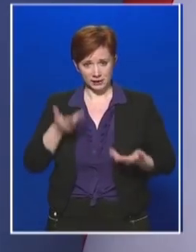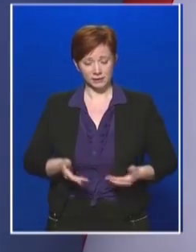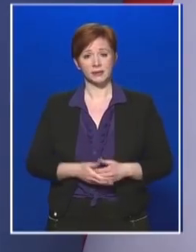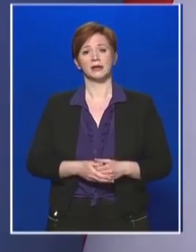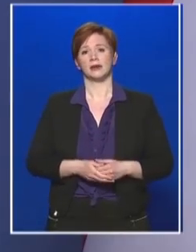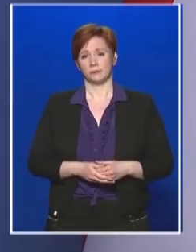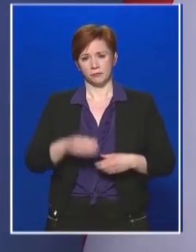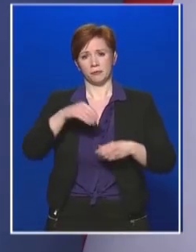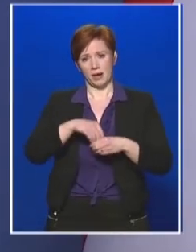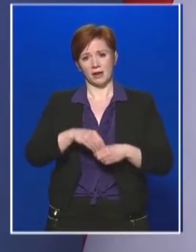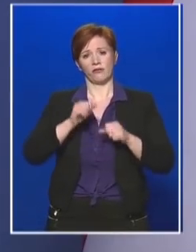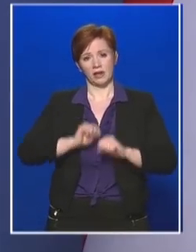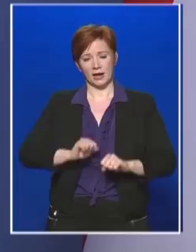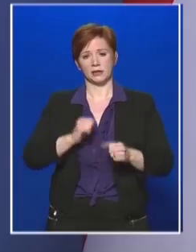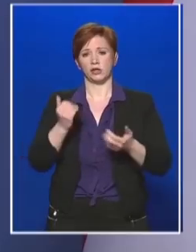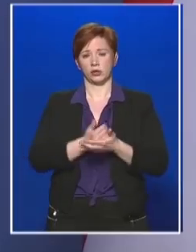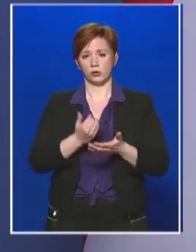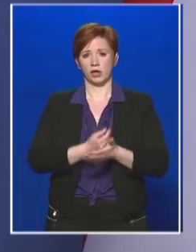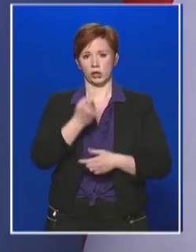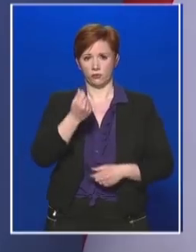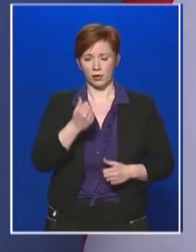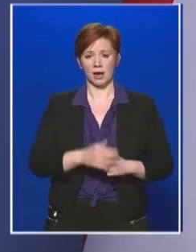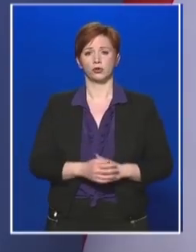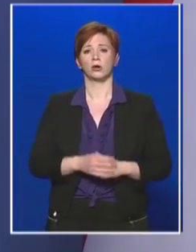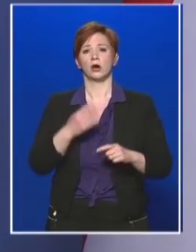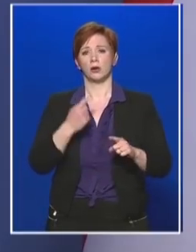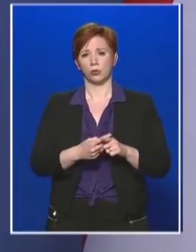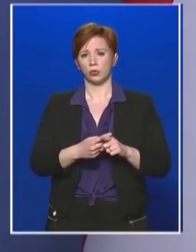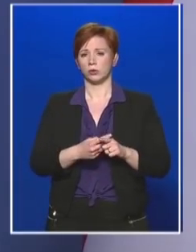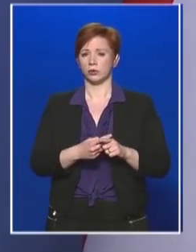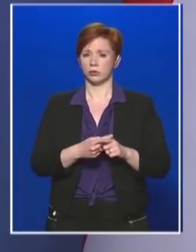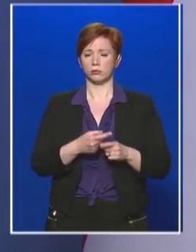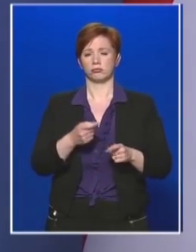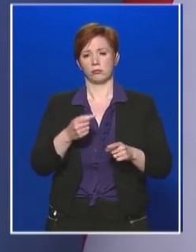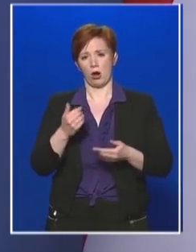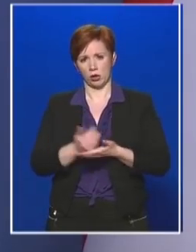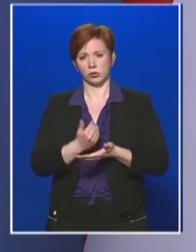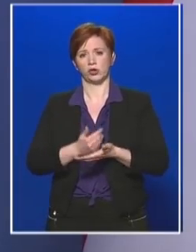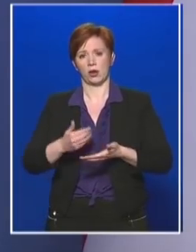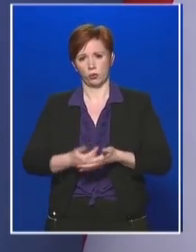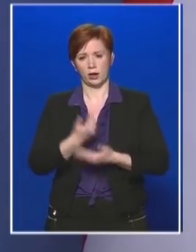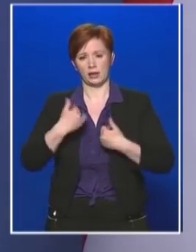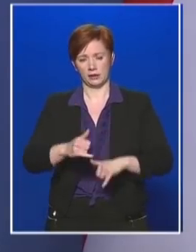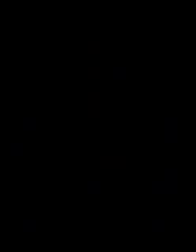forrásokat, és azokat a száz és ezer milliárdokat, amelyek a gazdaság újraindításához feltétlenül szükségesek.